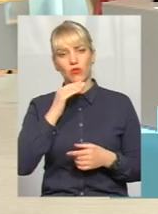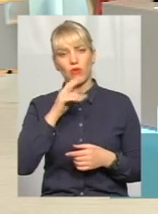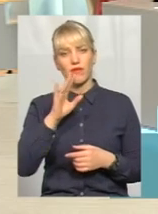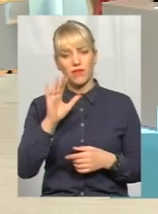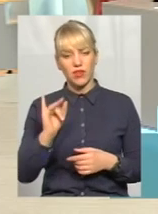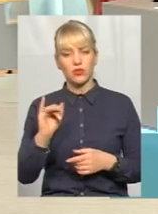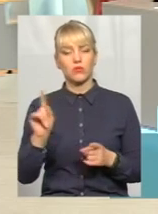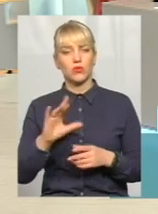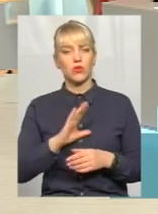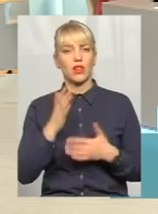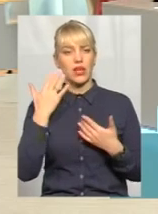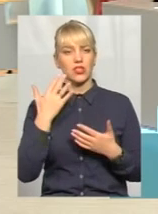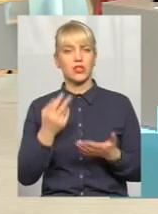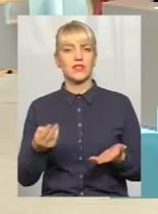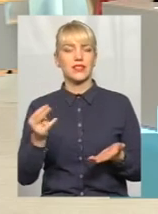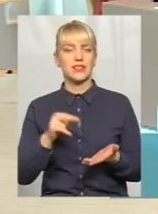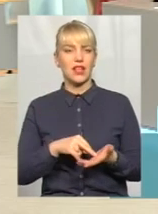легше стати на міру,